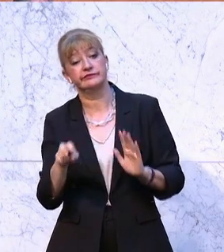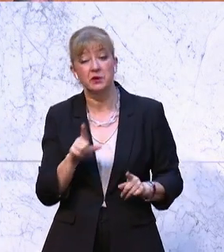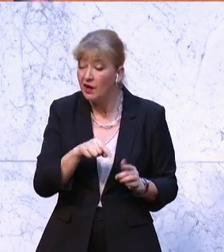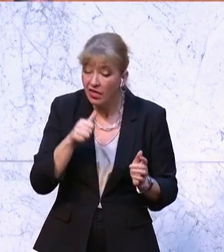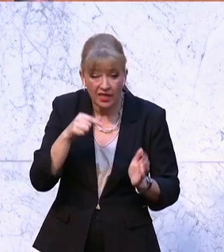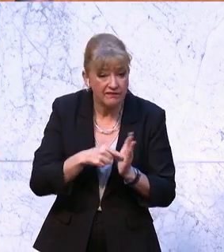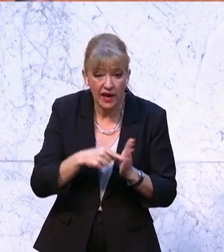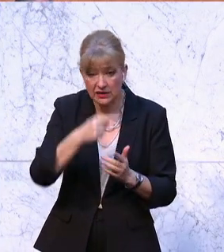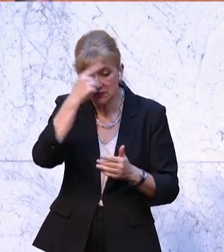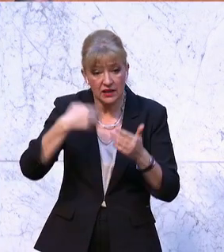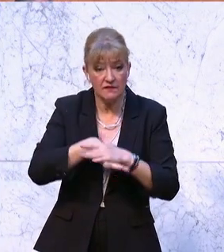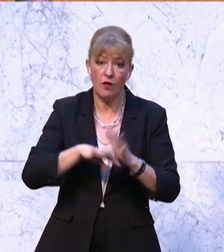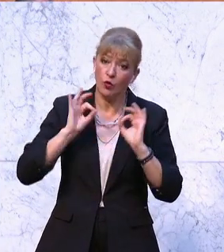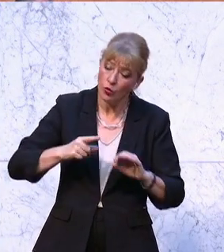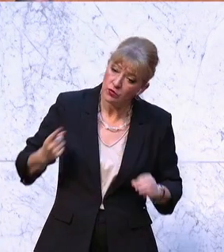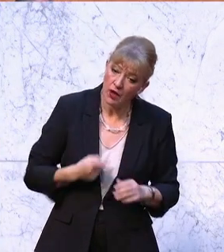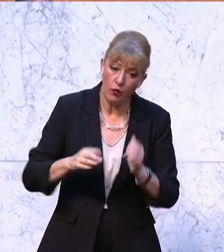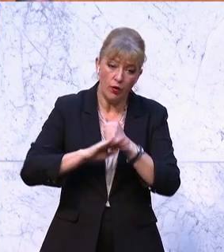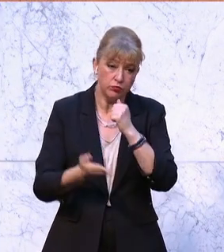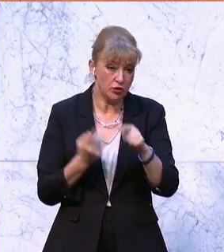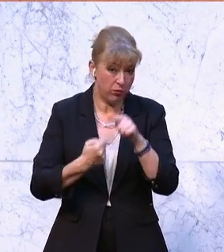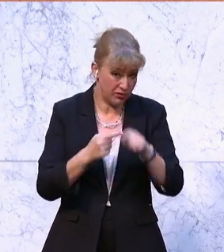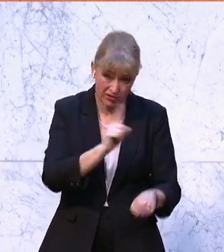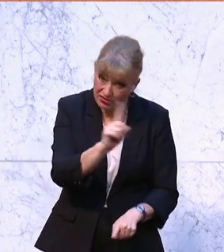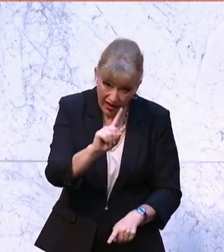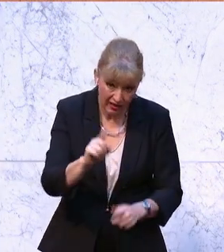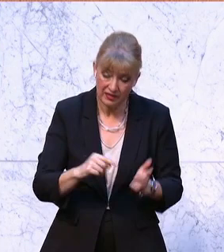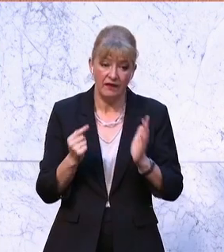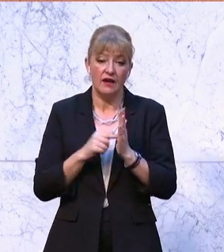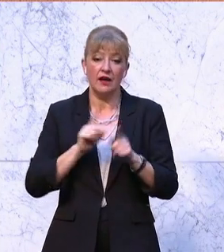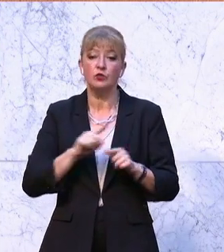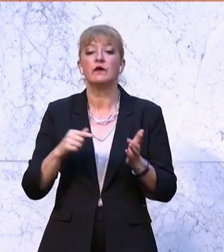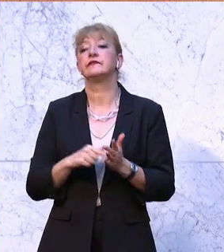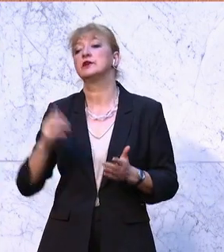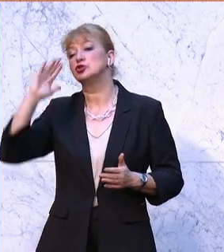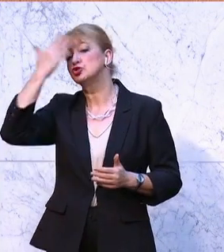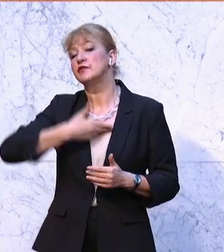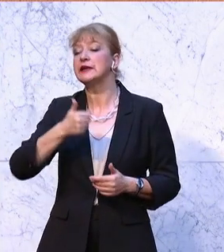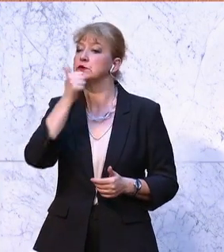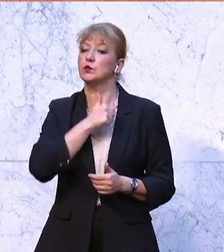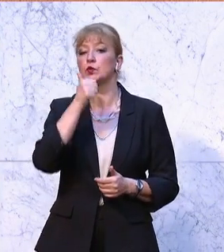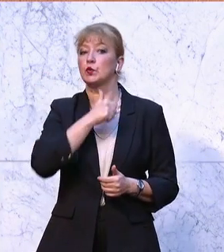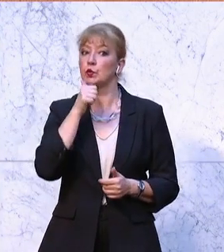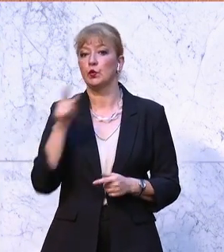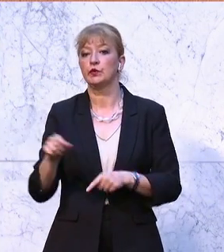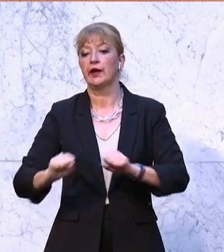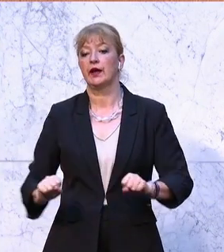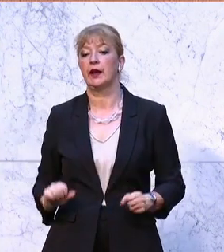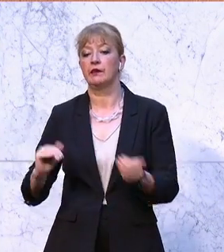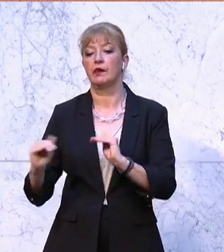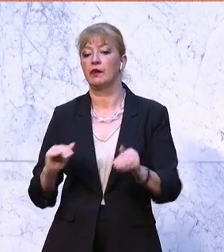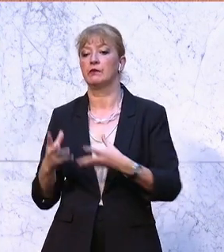nachhaltige Budgetpolitik zu betreiben, sondern um das jeweilige schwarze und grüne Klientel zu